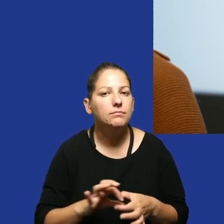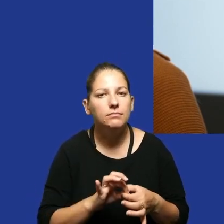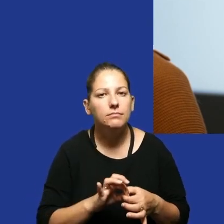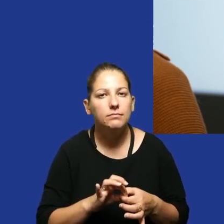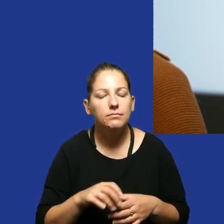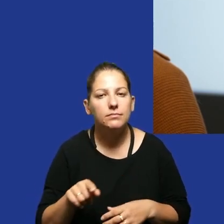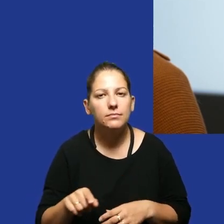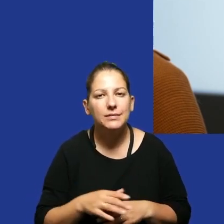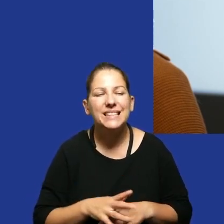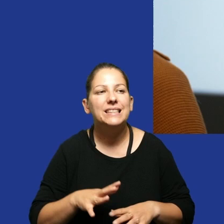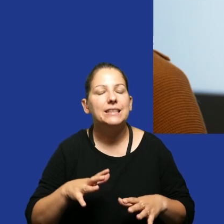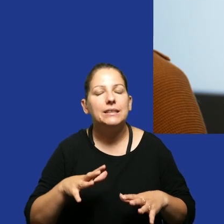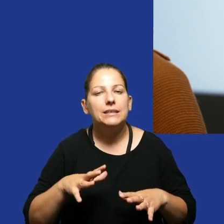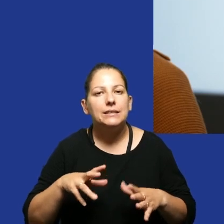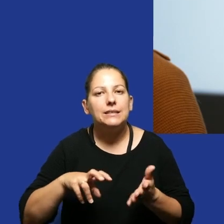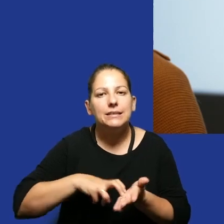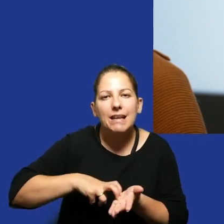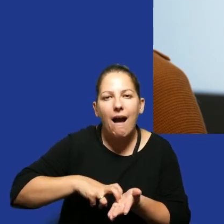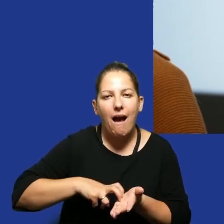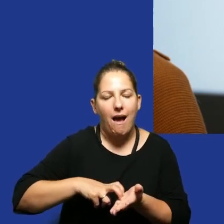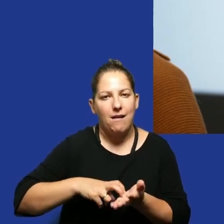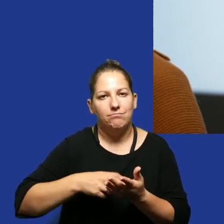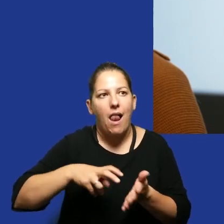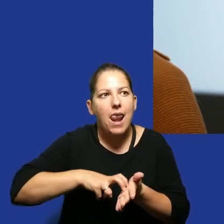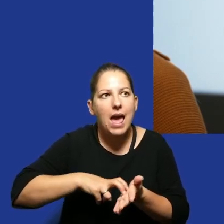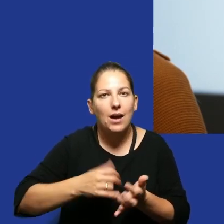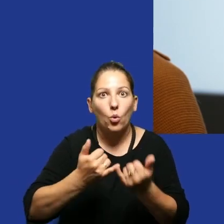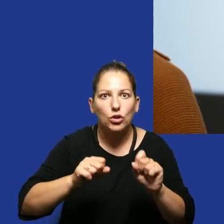slapami, to znaczy strach, lęk przed różnymi działaniami,